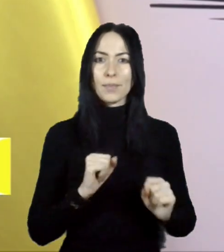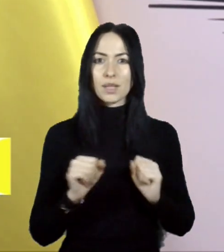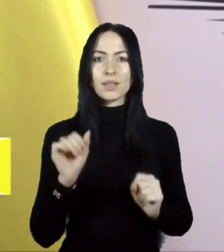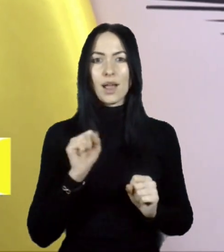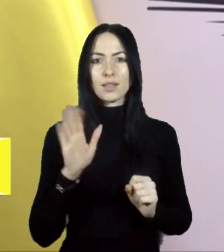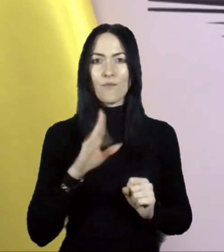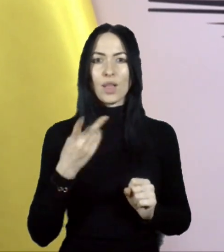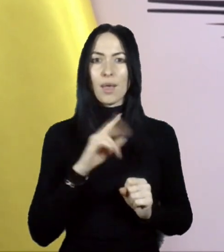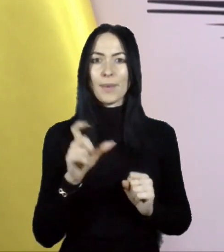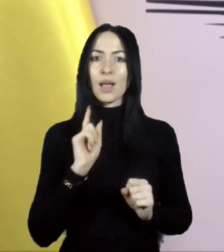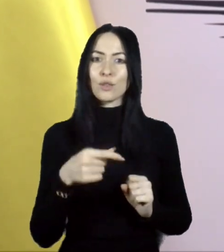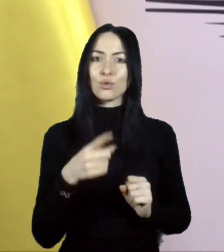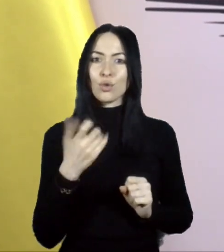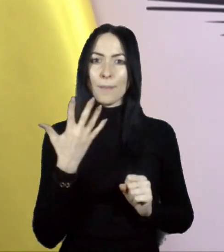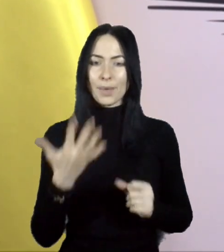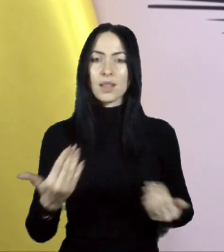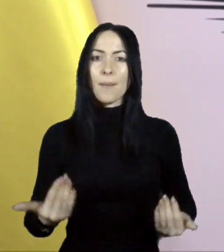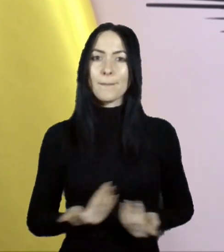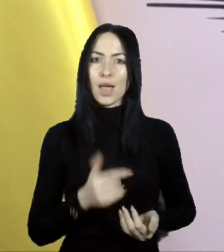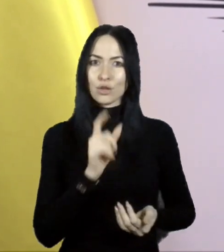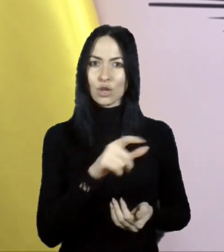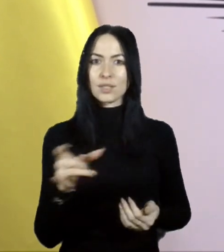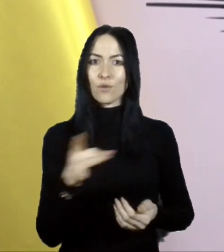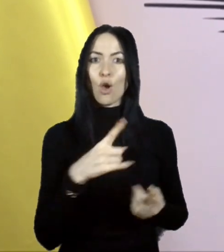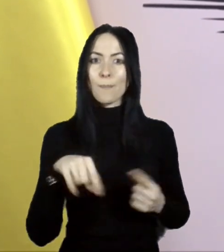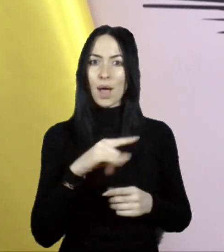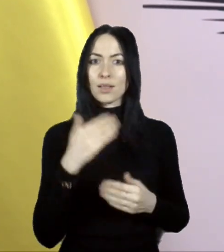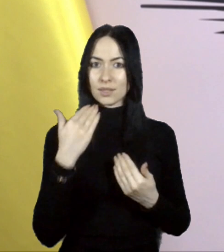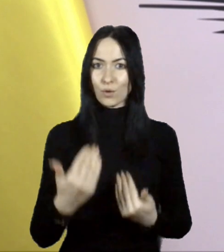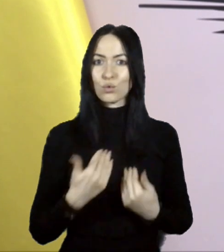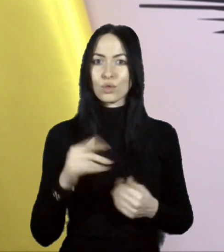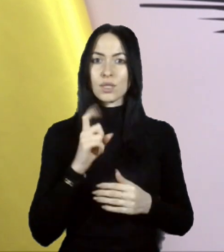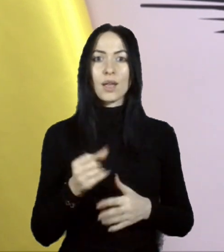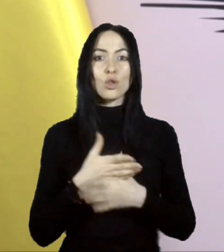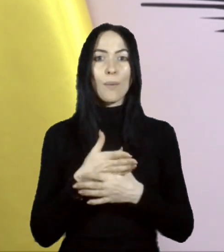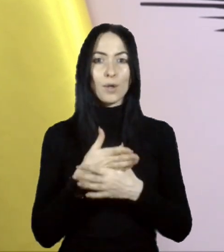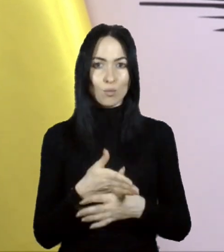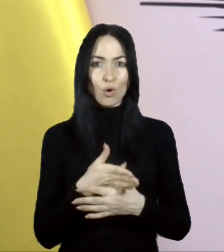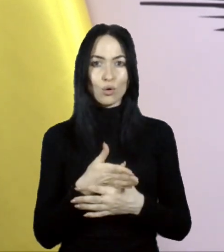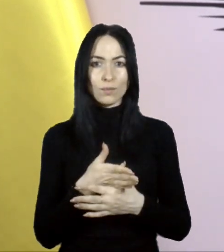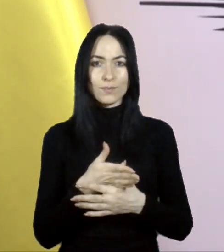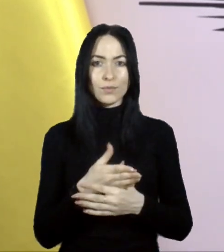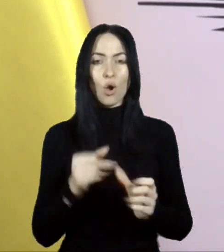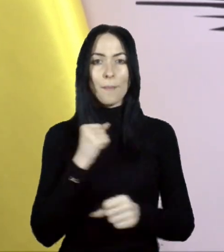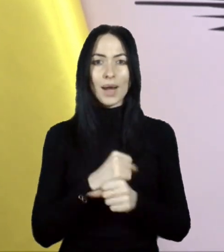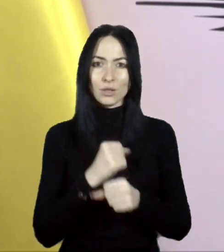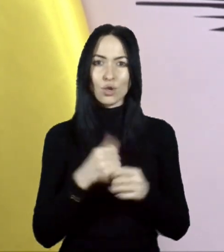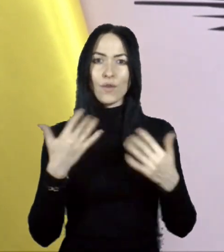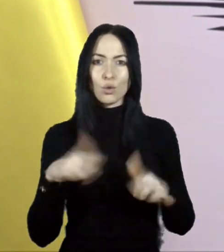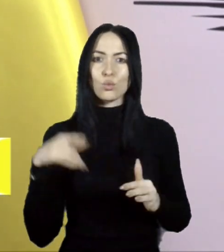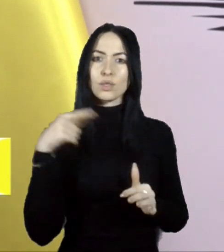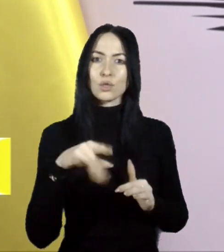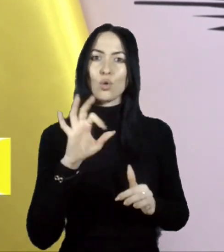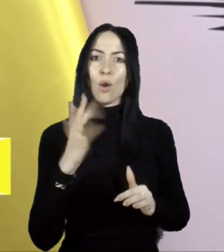1105 мешканців громади звернулося за допомогою, опрацьовано вже 1050